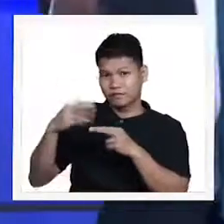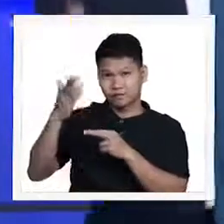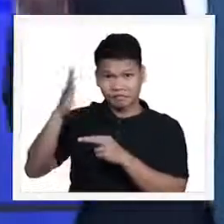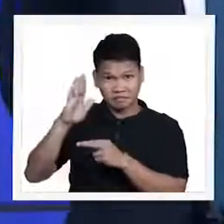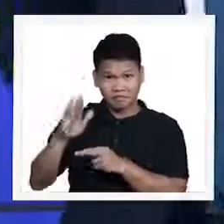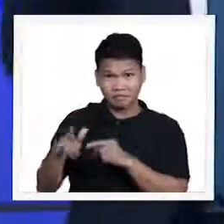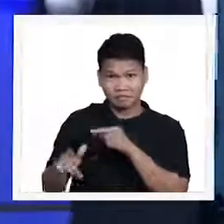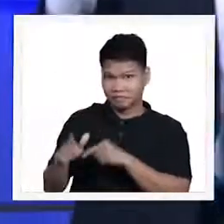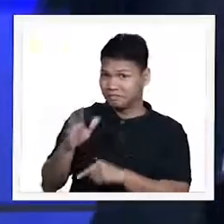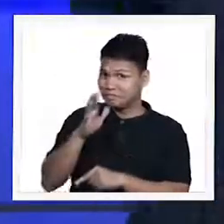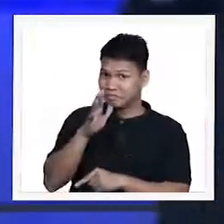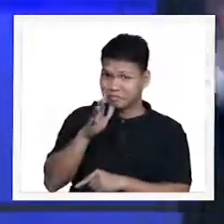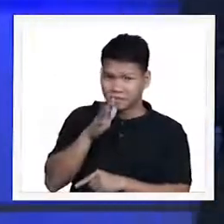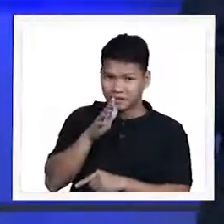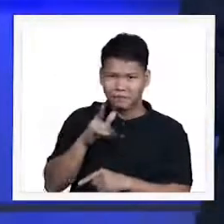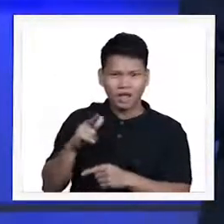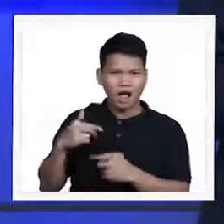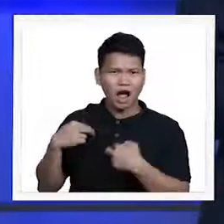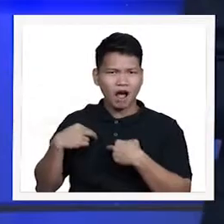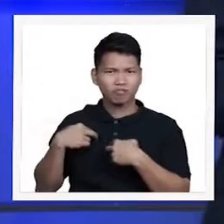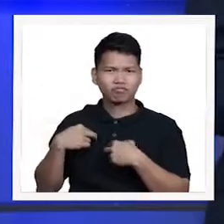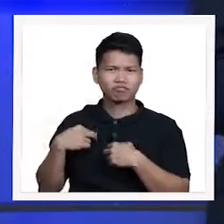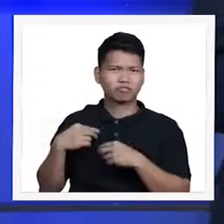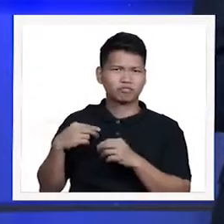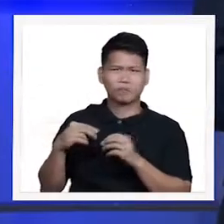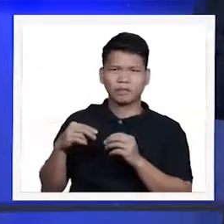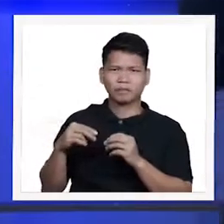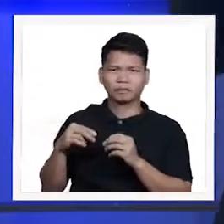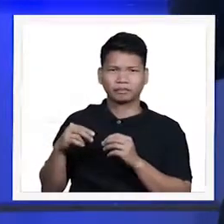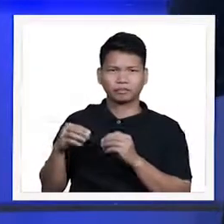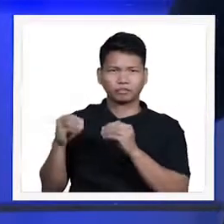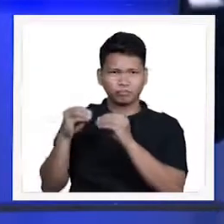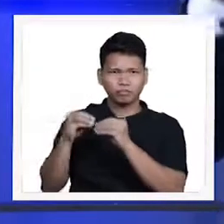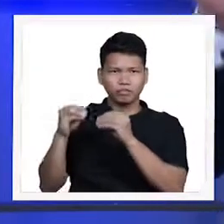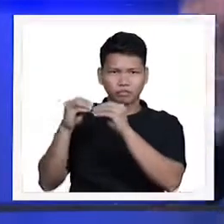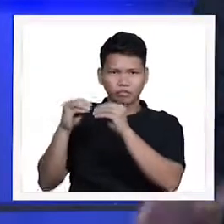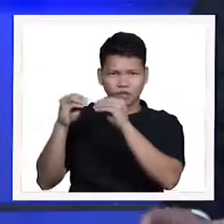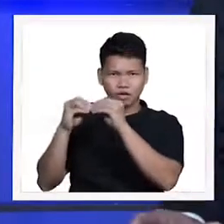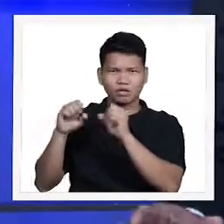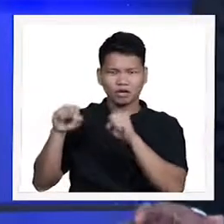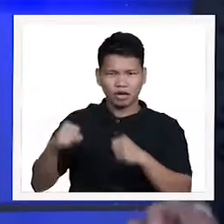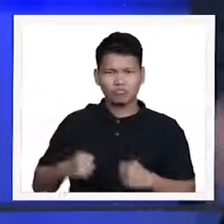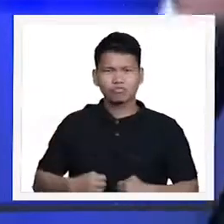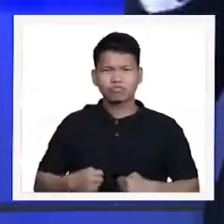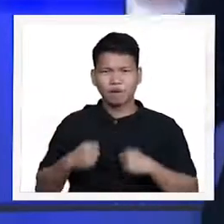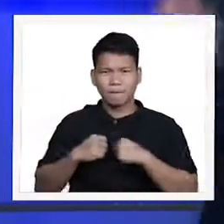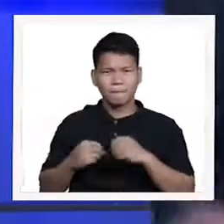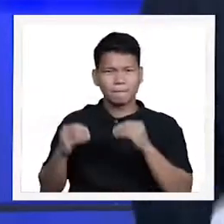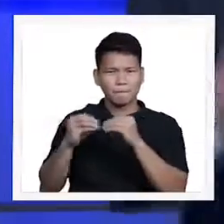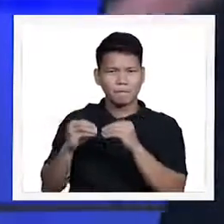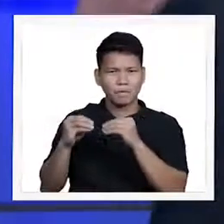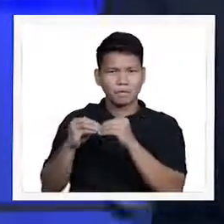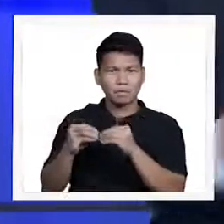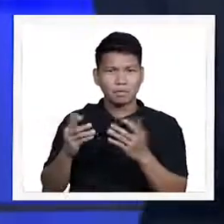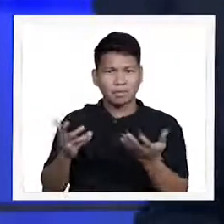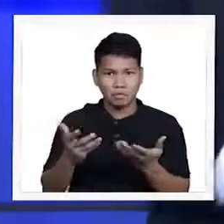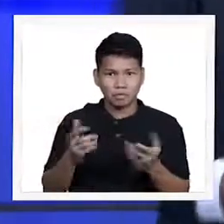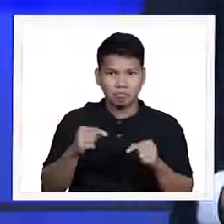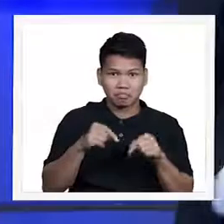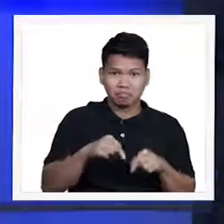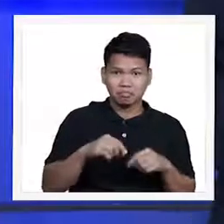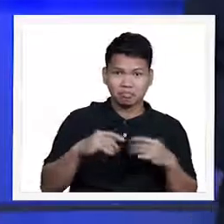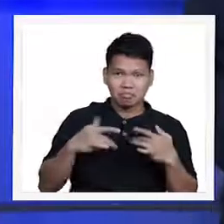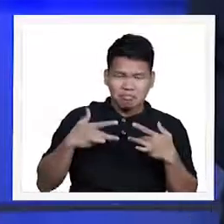Sila po ay mas mataas. yung kanilang survival rate when it comes to